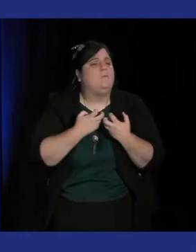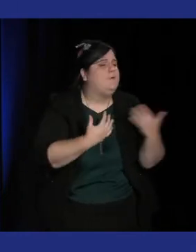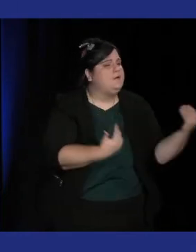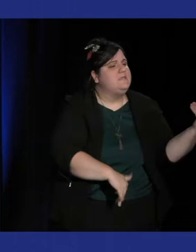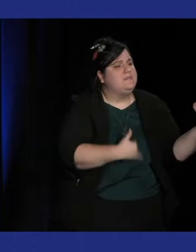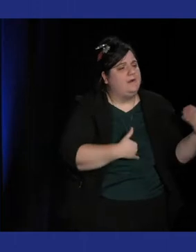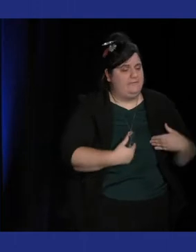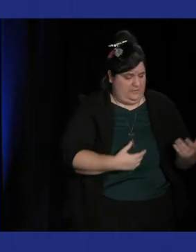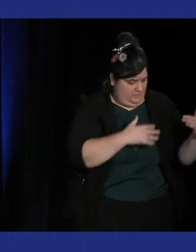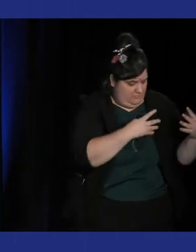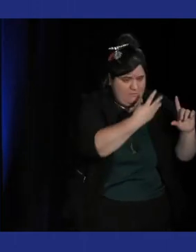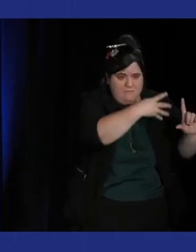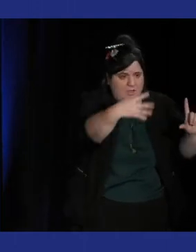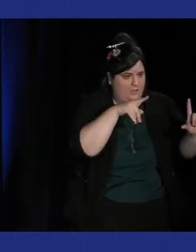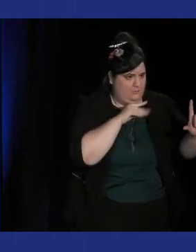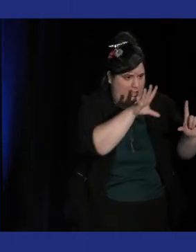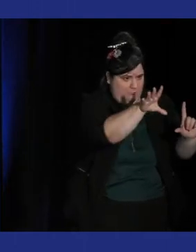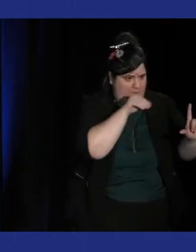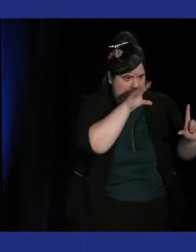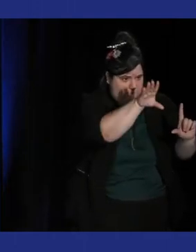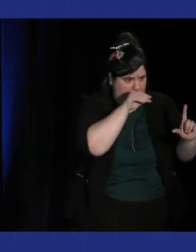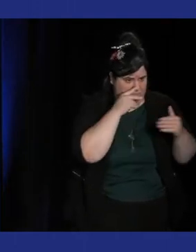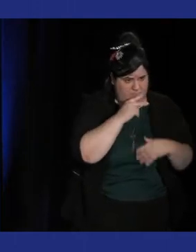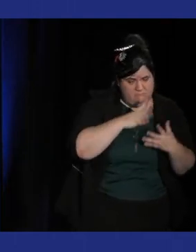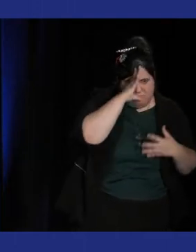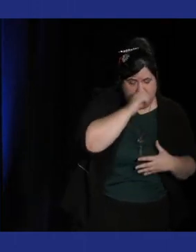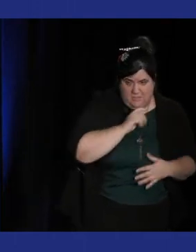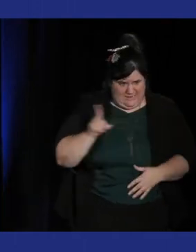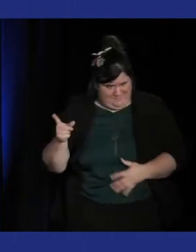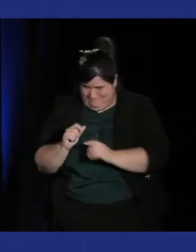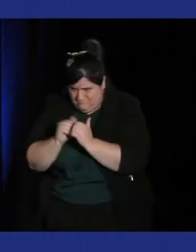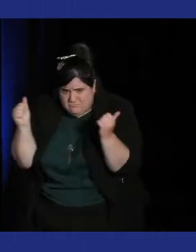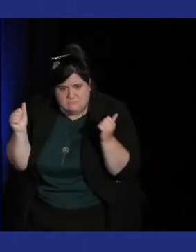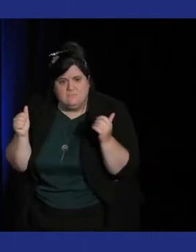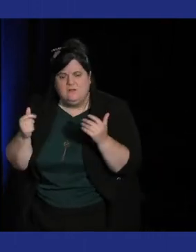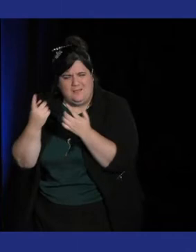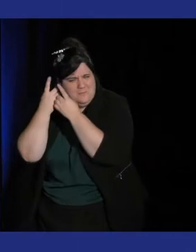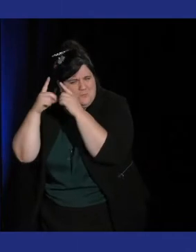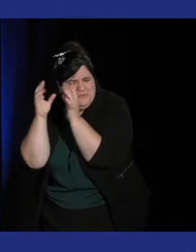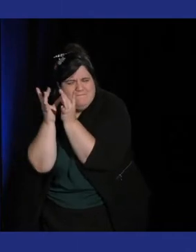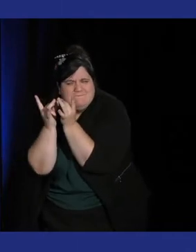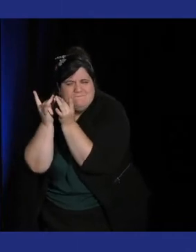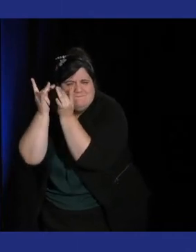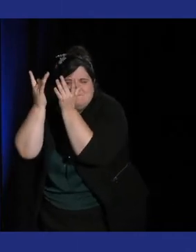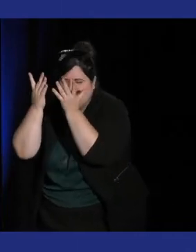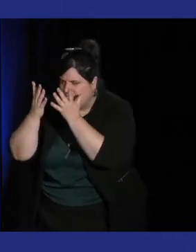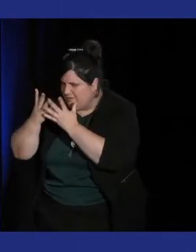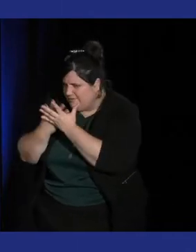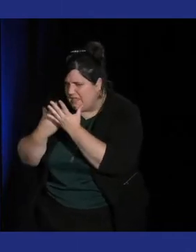des notes de manière totalement random et reproduire un schéma il y a quelque chose de très musical et Koji Kondo a fait vraiment un énorme travail de composition dessus